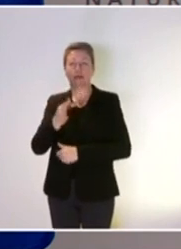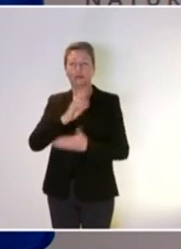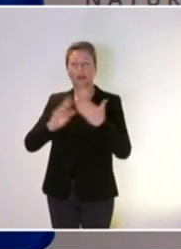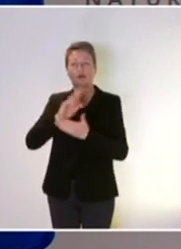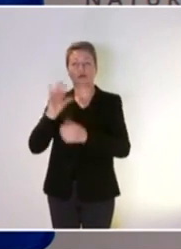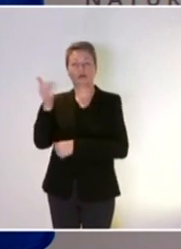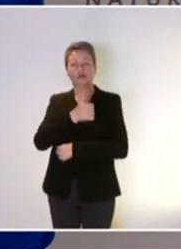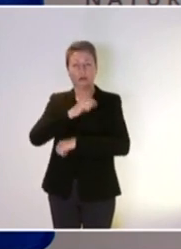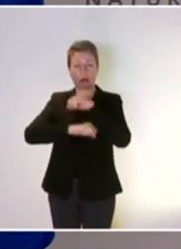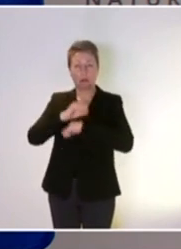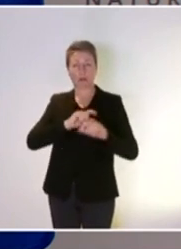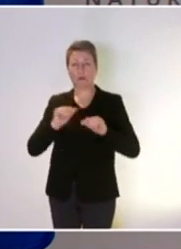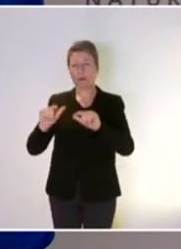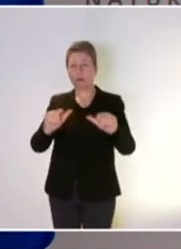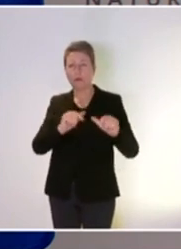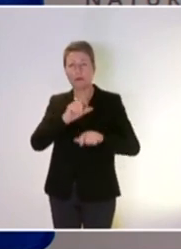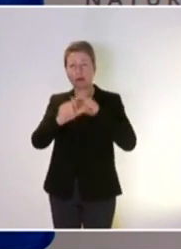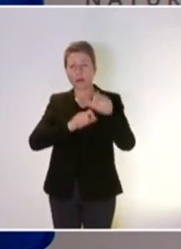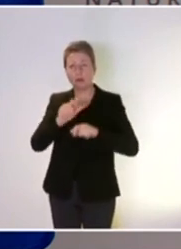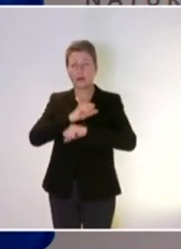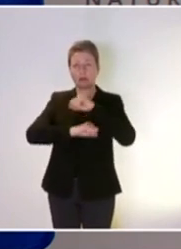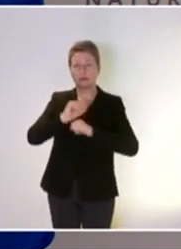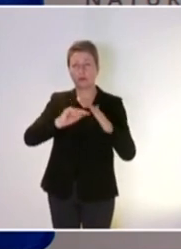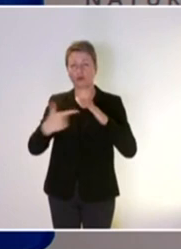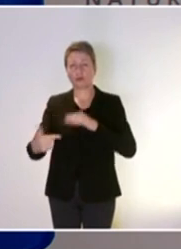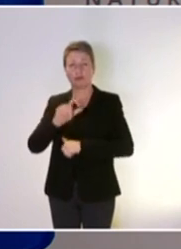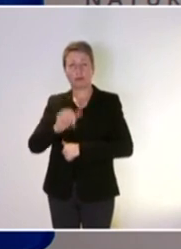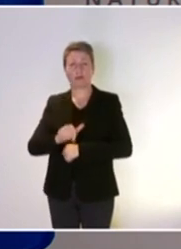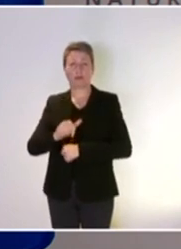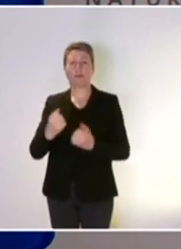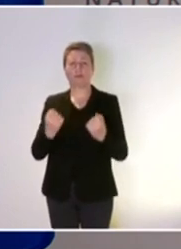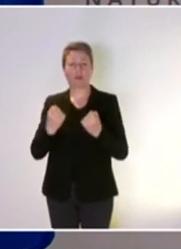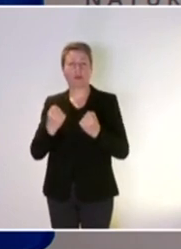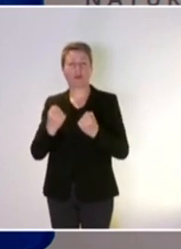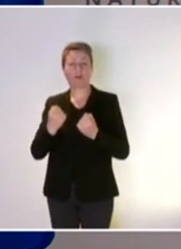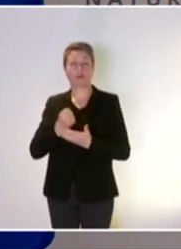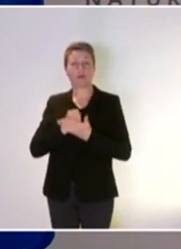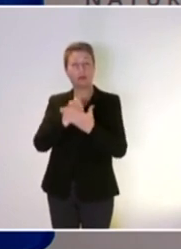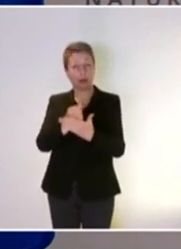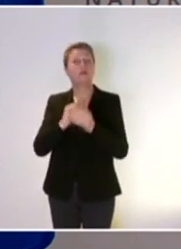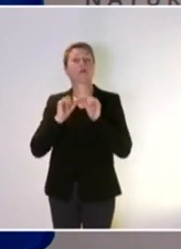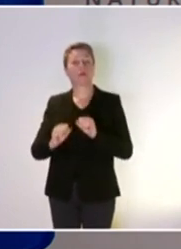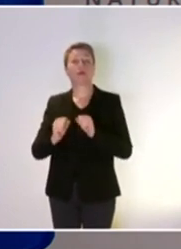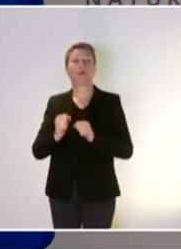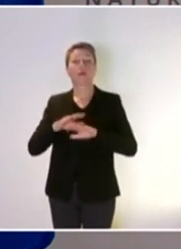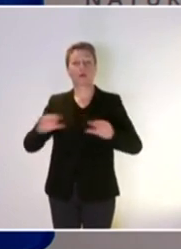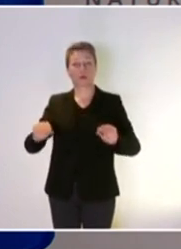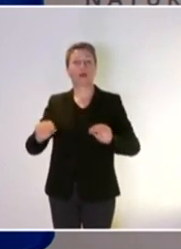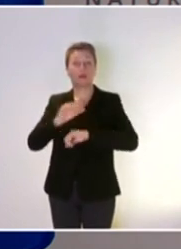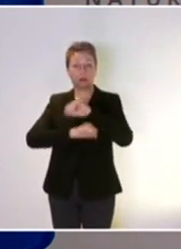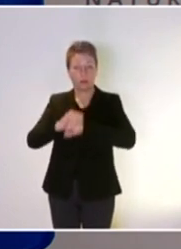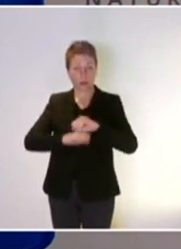est aujourd'hui très présente, elle est très forte et on doit les accompagner dans cette mise en œuvre. Parce que,